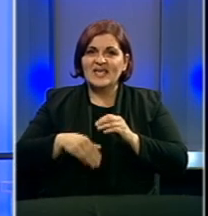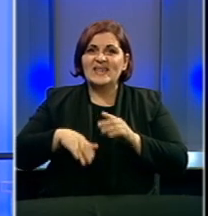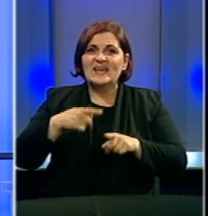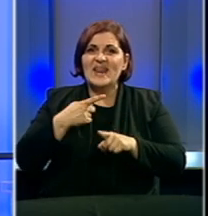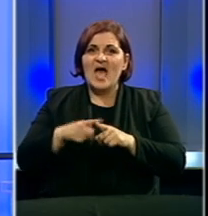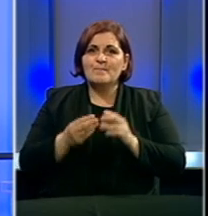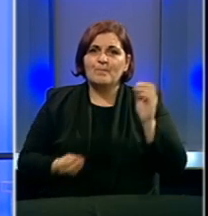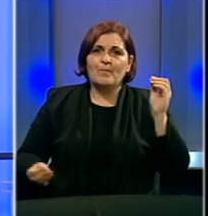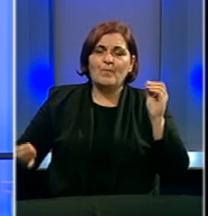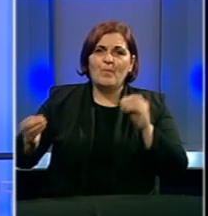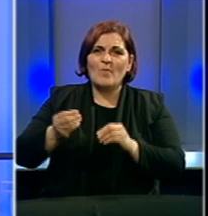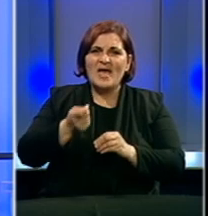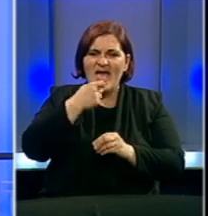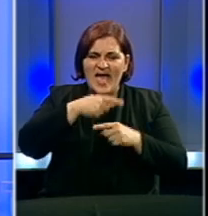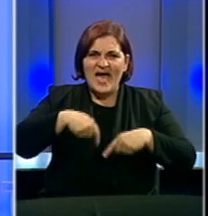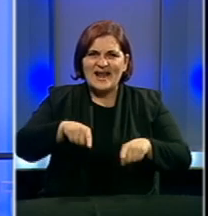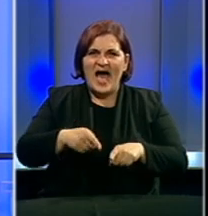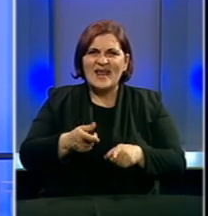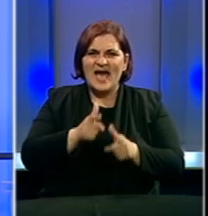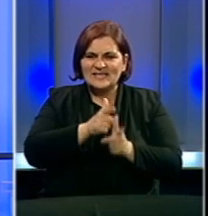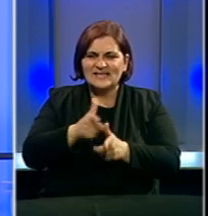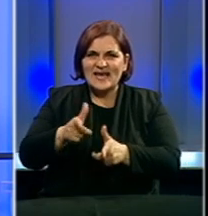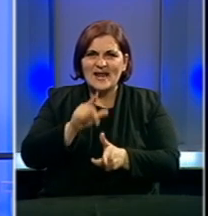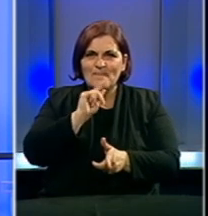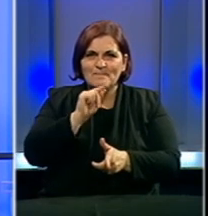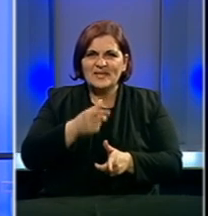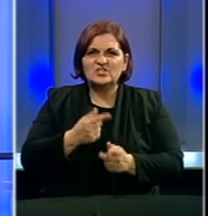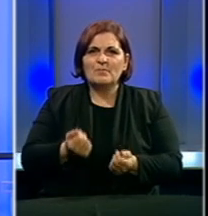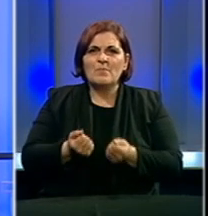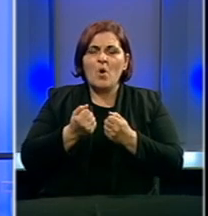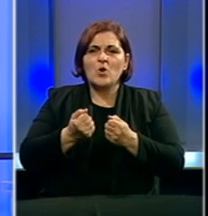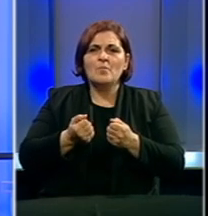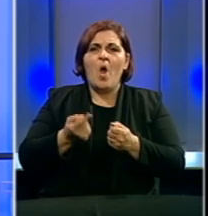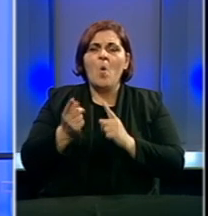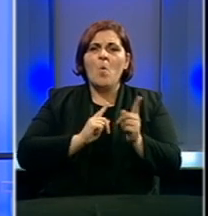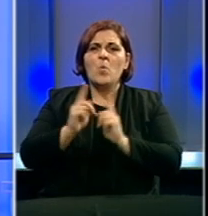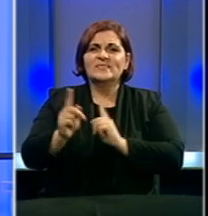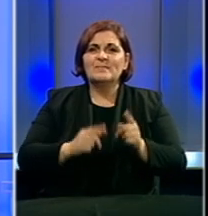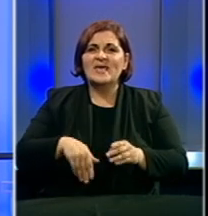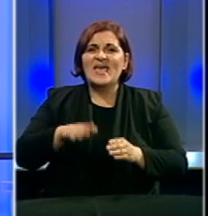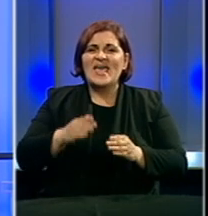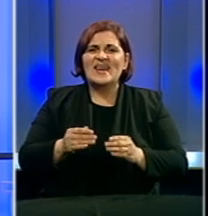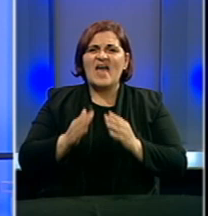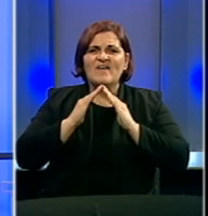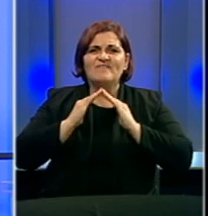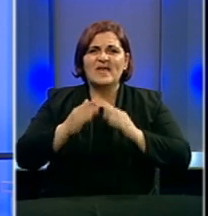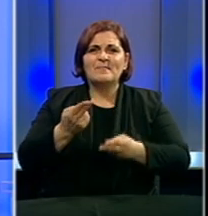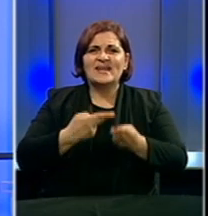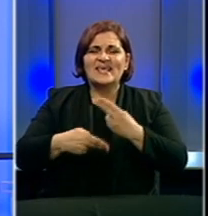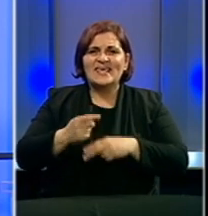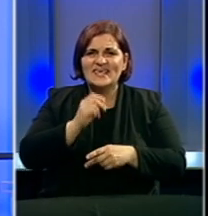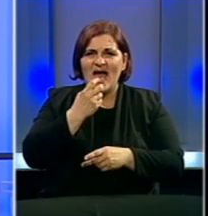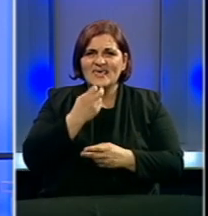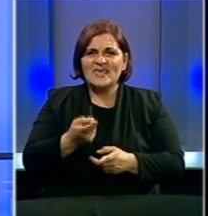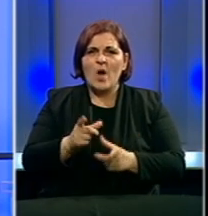najviše zbog poskupljenja koncentrata za prehranu pilića te poteškoća u transportu. Na najvećoj farmi za proizvodnju konzumnih